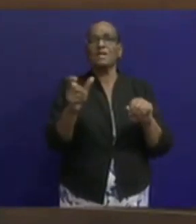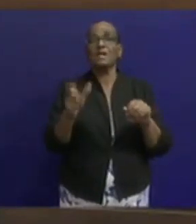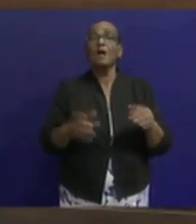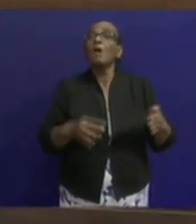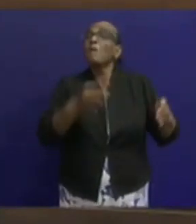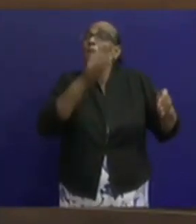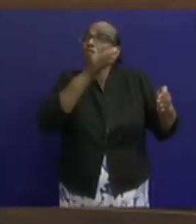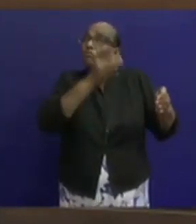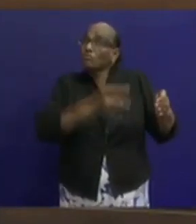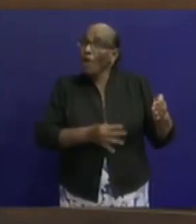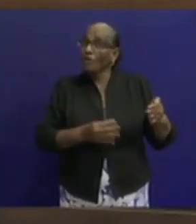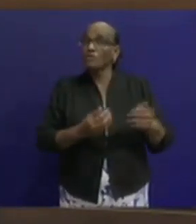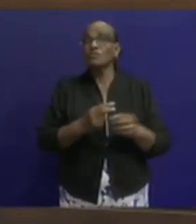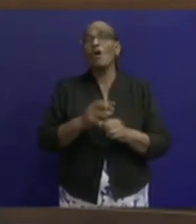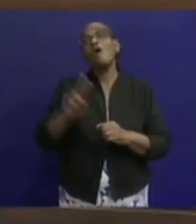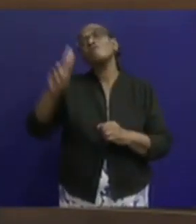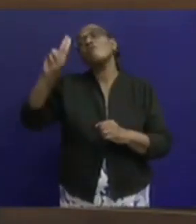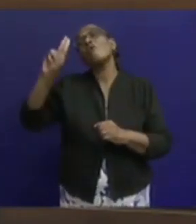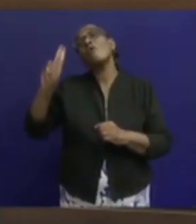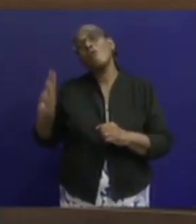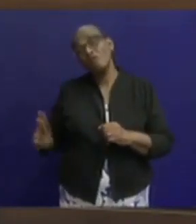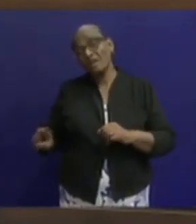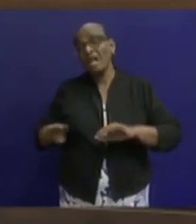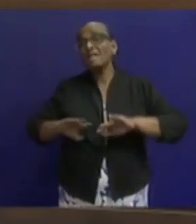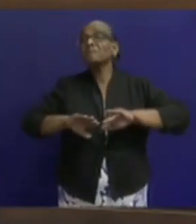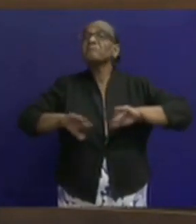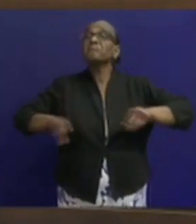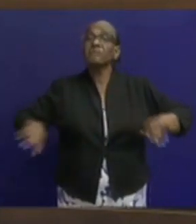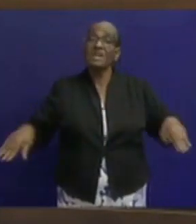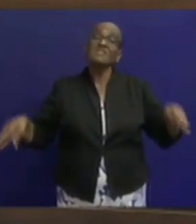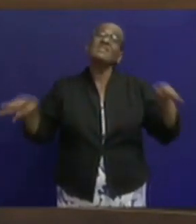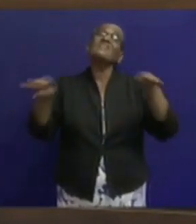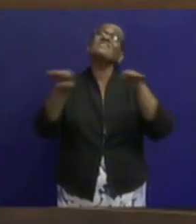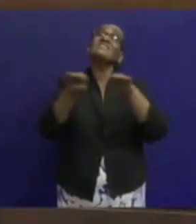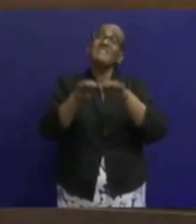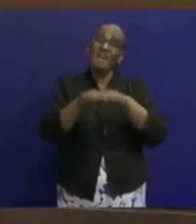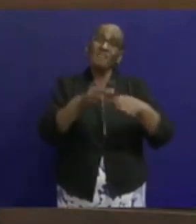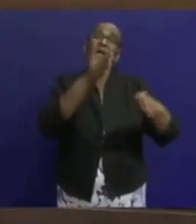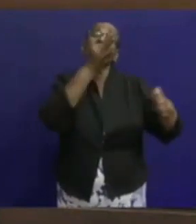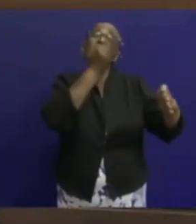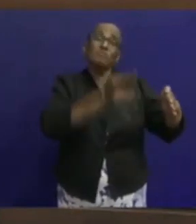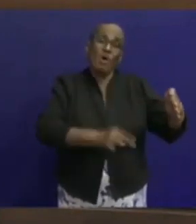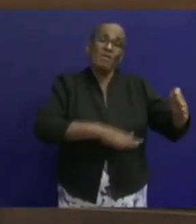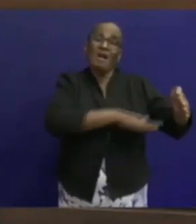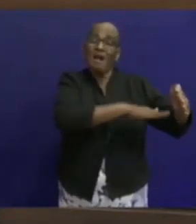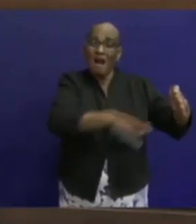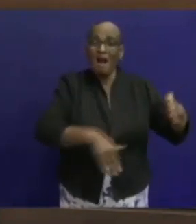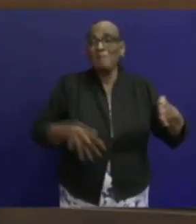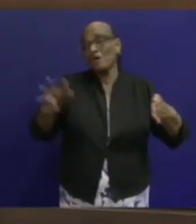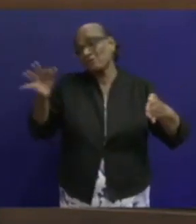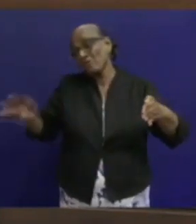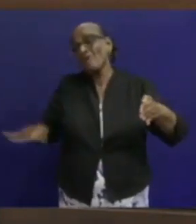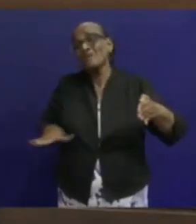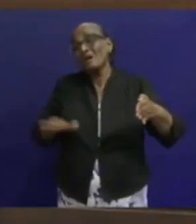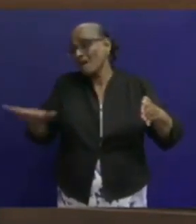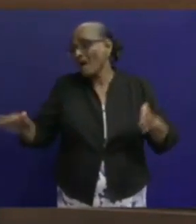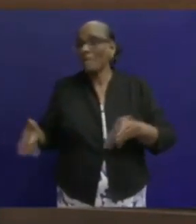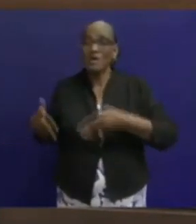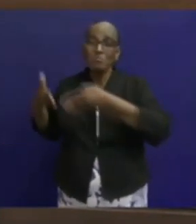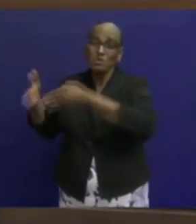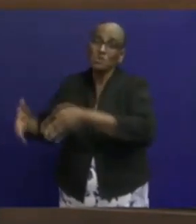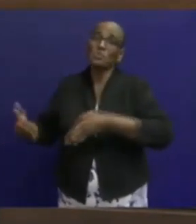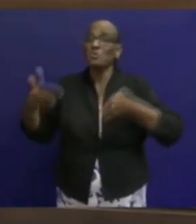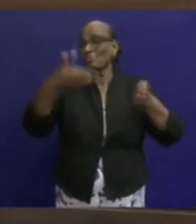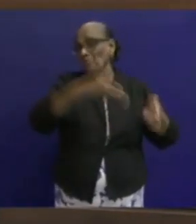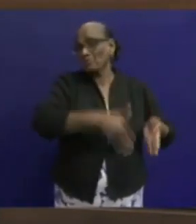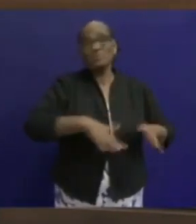Thuisquarantaine of de overheidsquarantaine. Naast Sam, je blijft op een kamer. Je mag geen bezoek ontvangen. Je mag niet